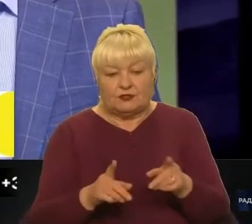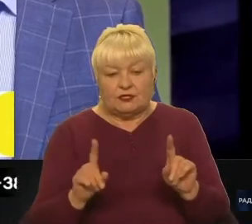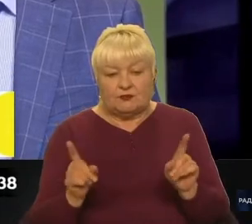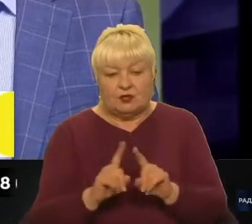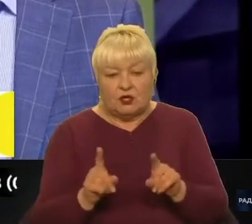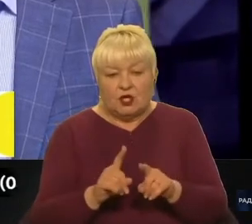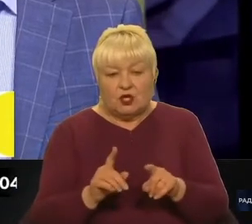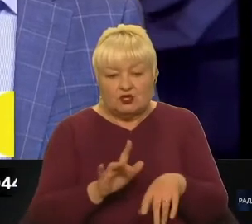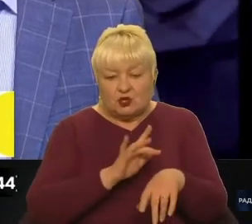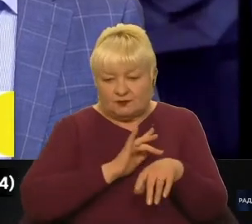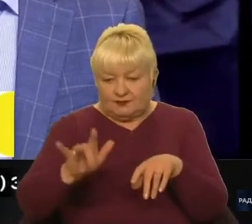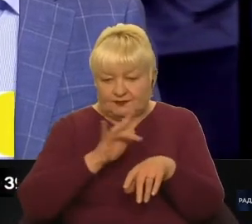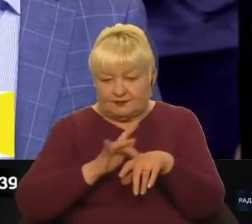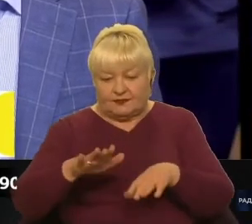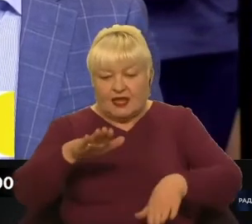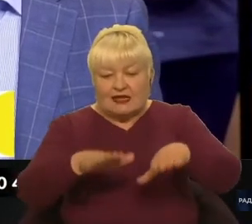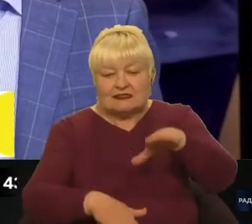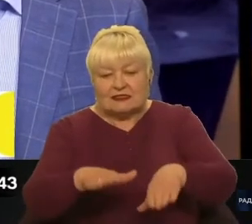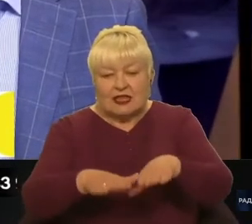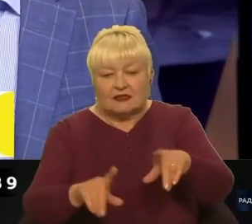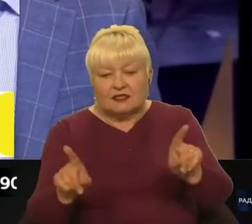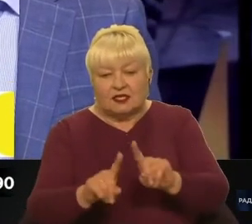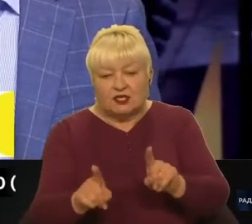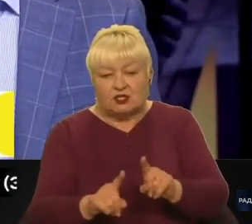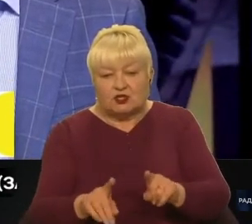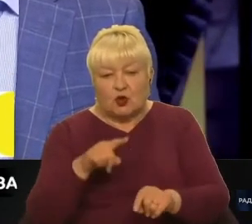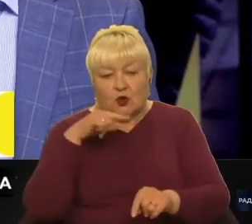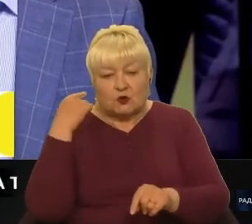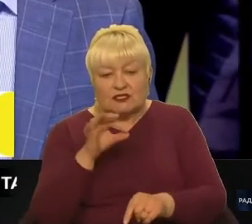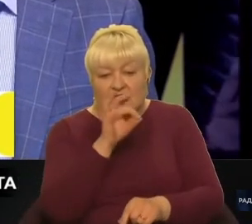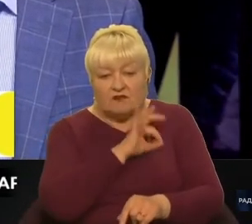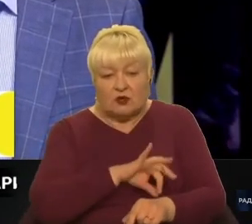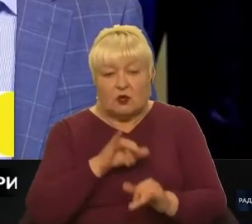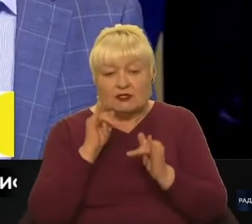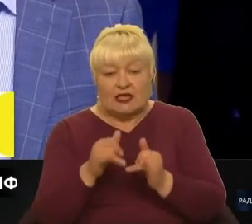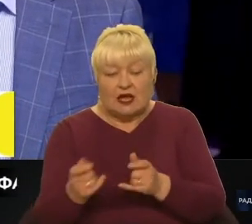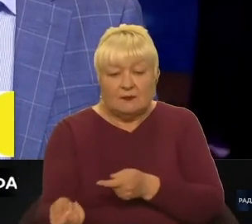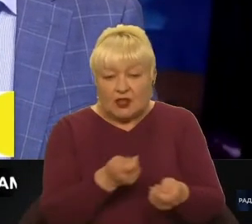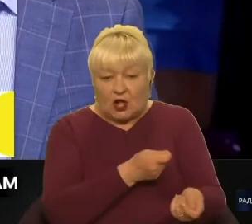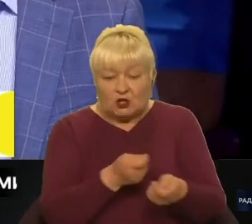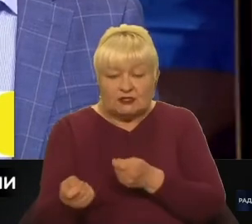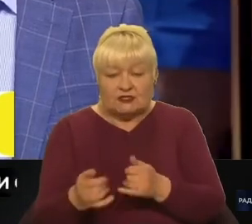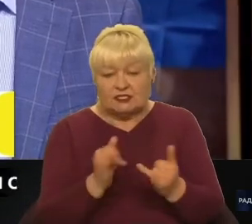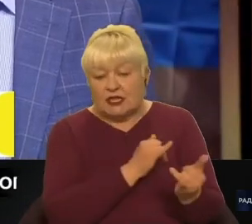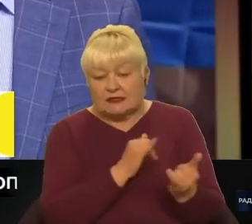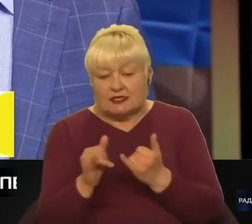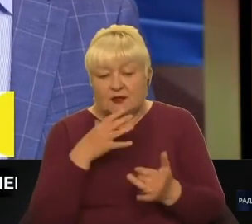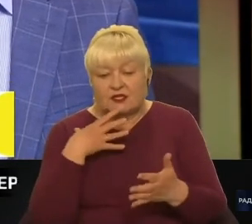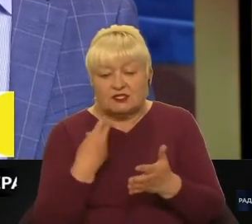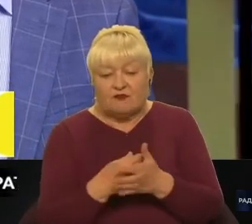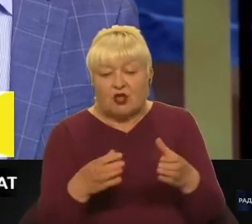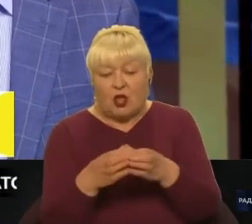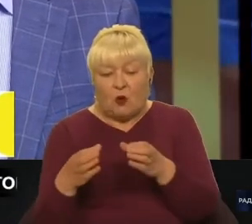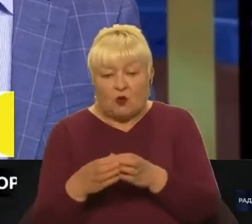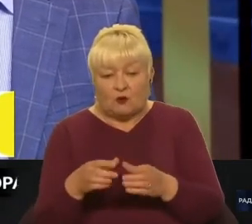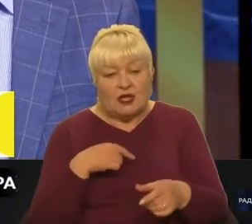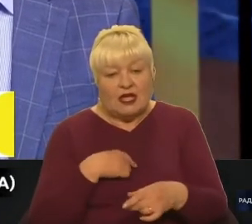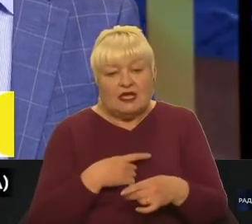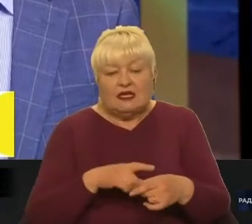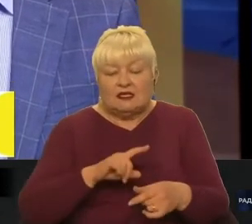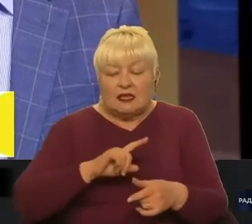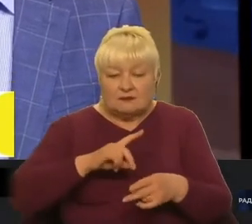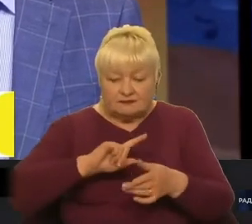склади, які Росія використовує для логістичного забезпечення своїх округувань. І нам вкрай необхідна тактична авіація,